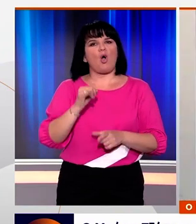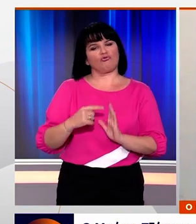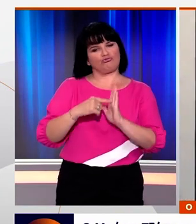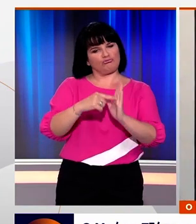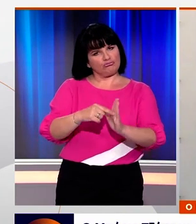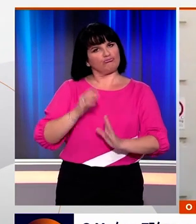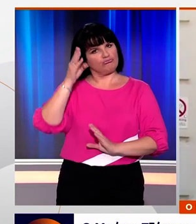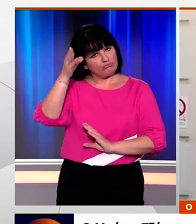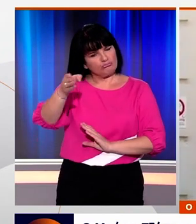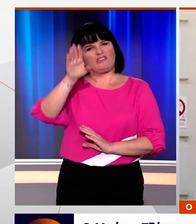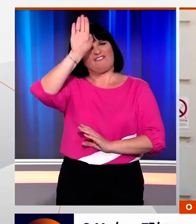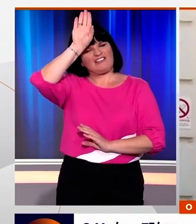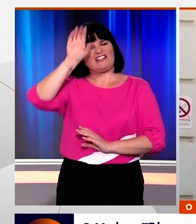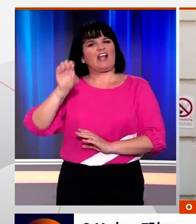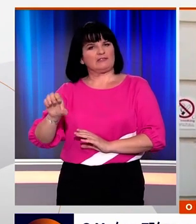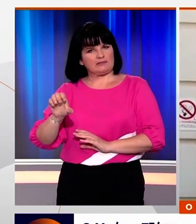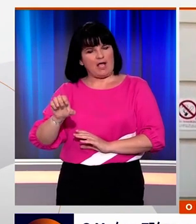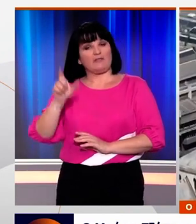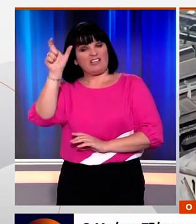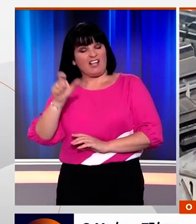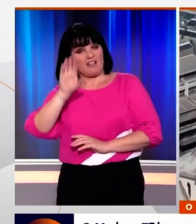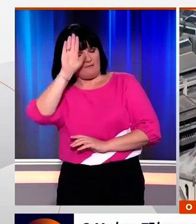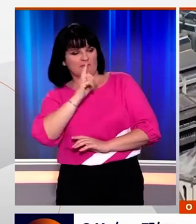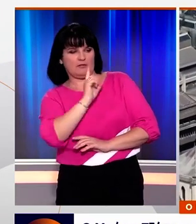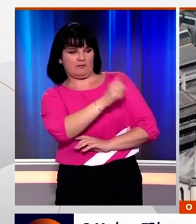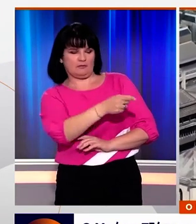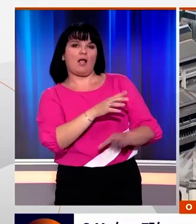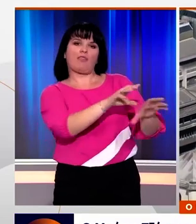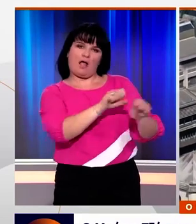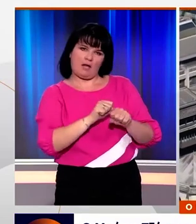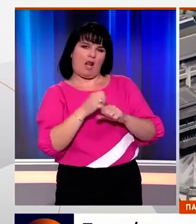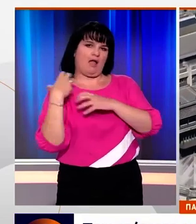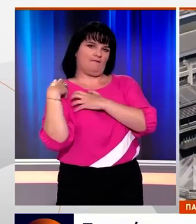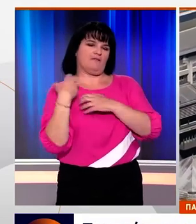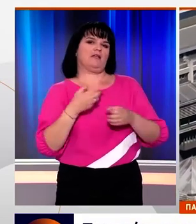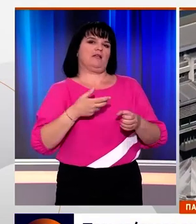παρουσιαστεί σήμερα στη Βασίλισσα Λισάβετ η οποία θα του αναθέσει εντολή σχηματισμού κυβέρνησης.